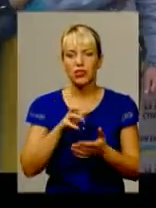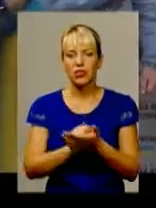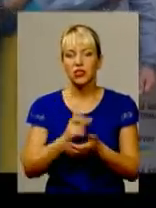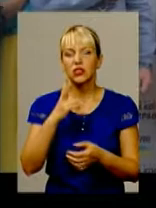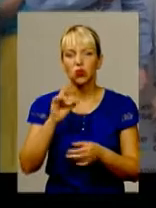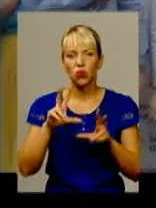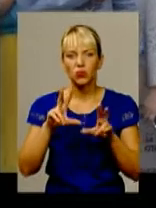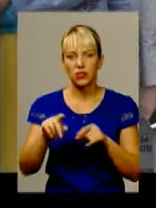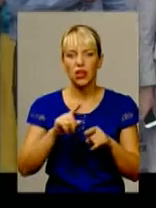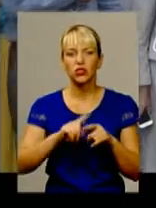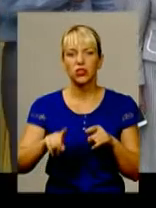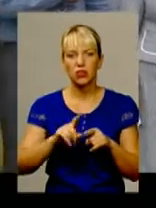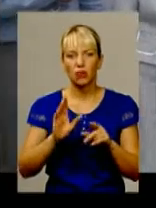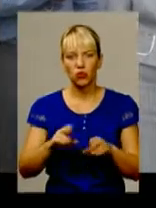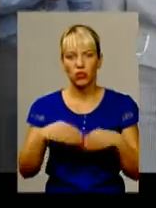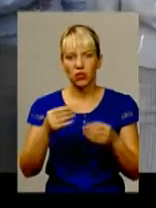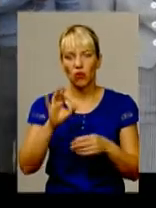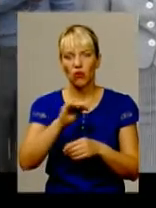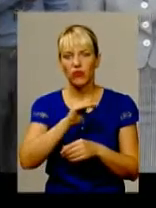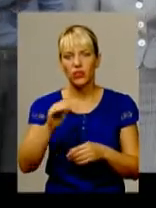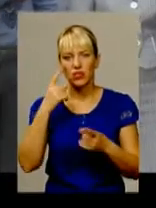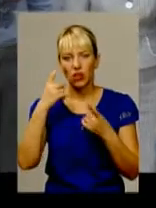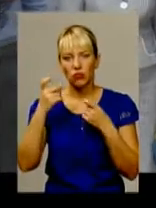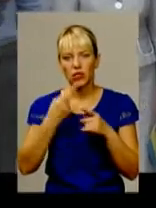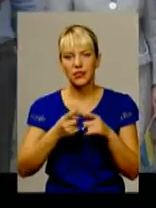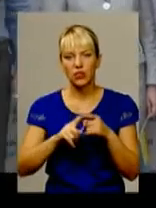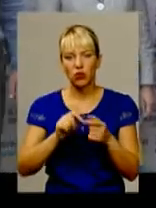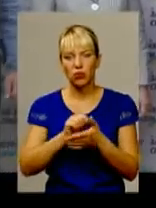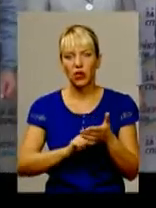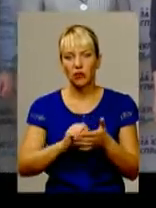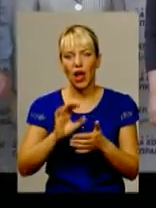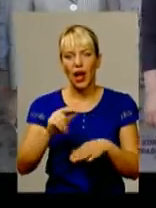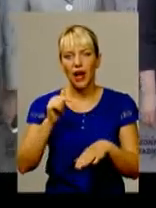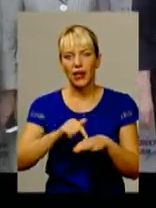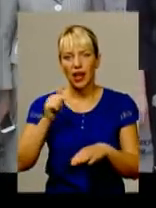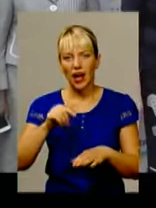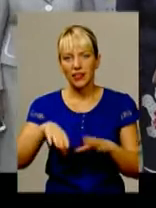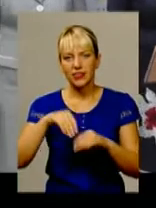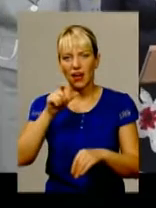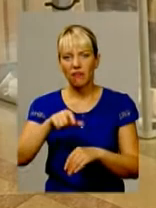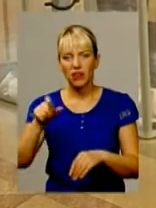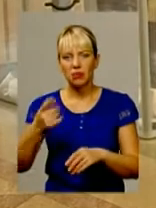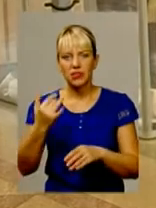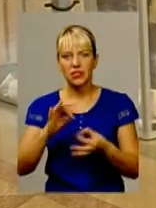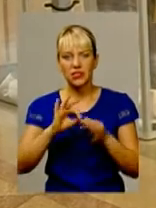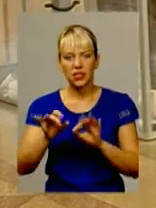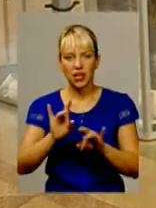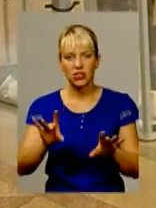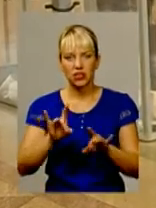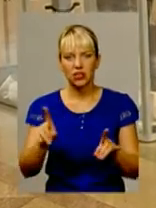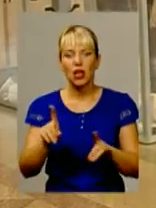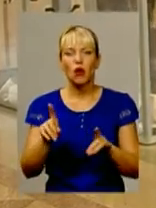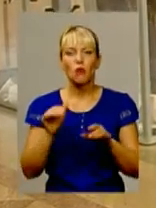обіцяють вже незабаром надати офіційну інформацію з цього приводу. А от реакцію виборців передбачити зараз складно, адже вчинок